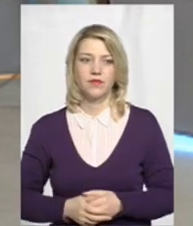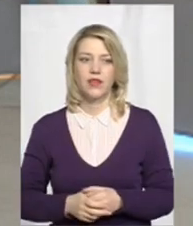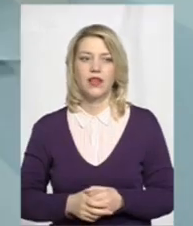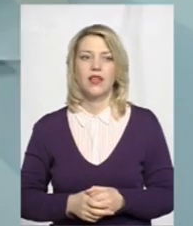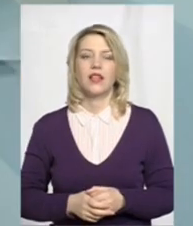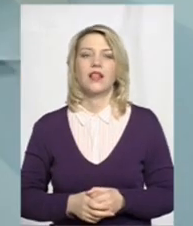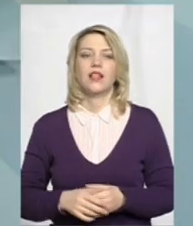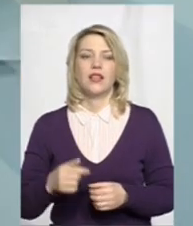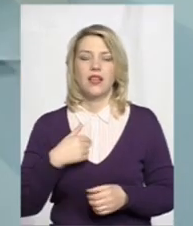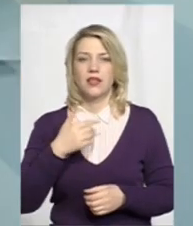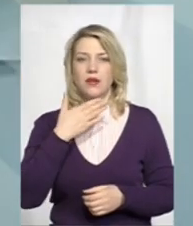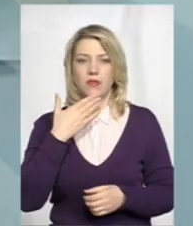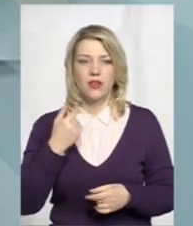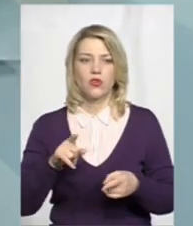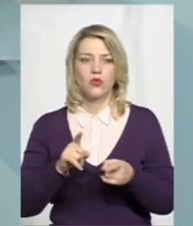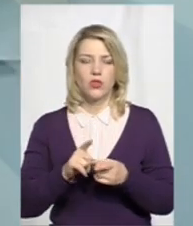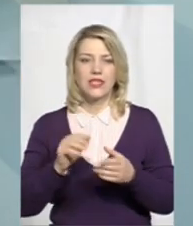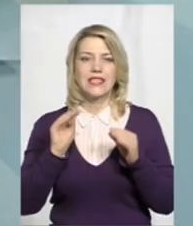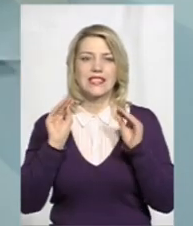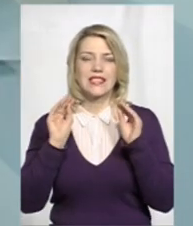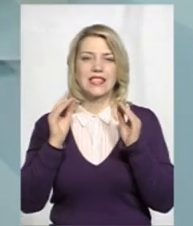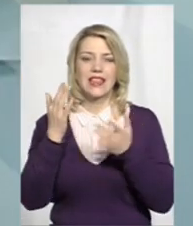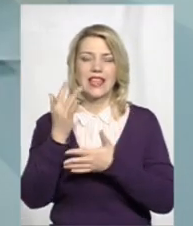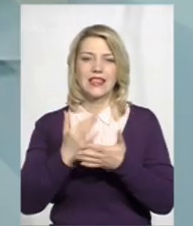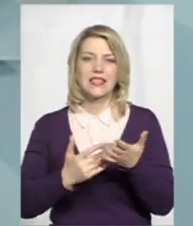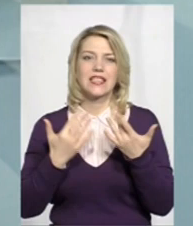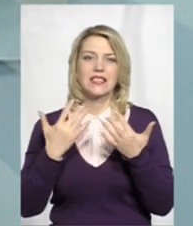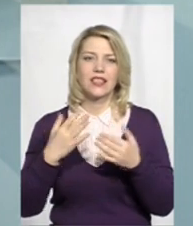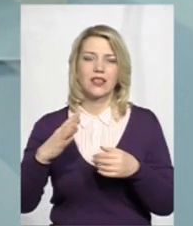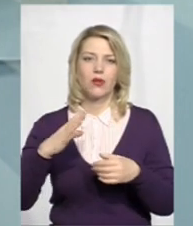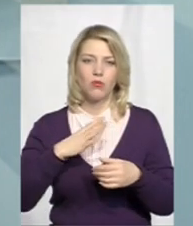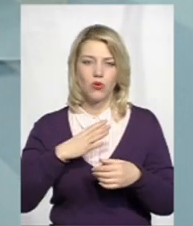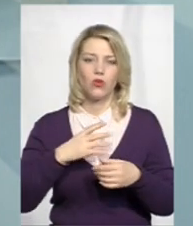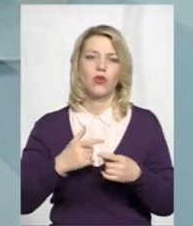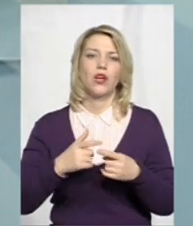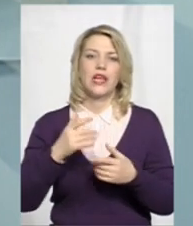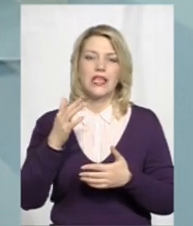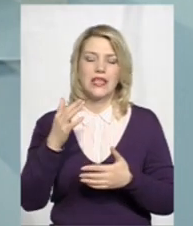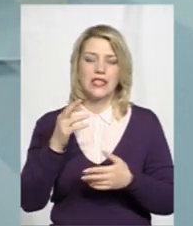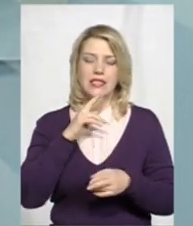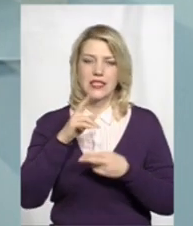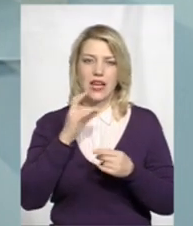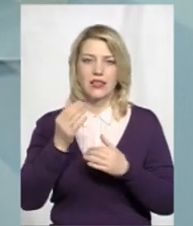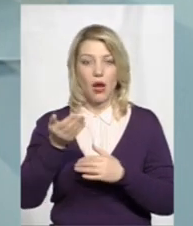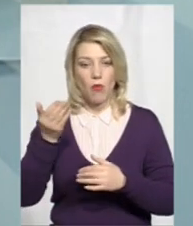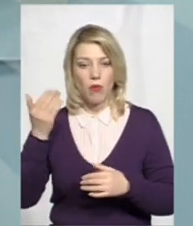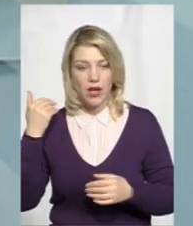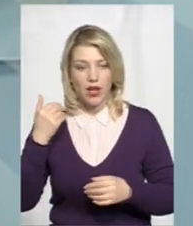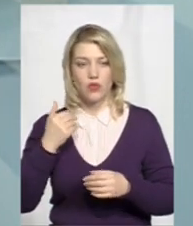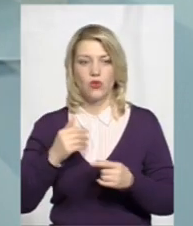Звичайно, я не маю статистики такої, щоби сказати, скільки скарг було припустимо на попередню компанію, але...